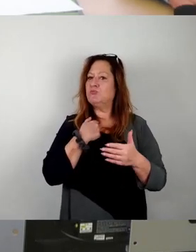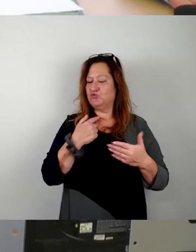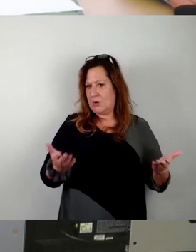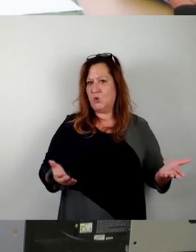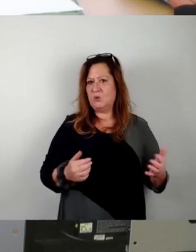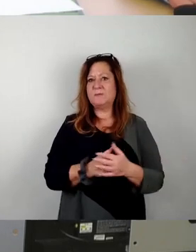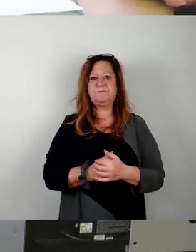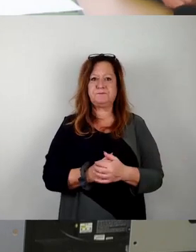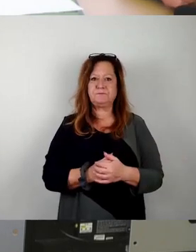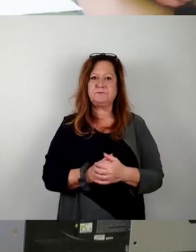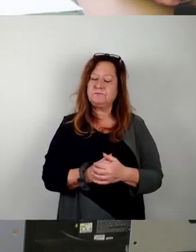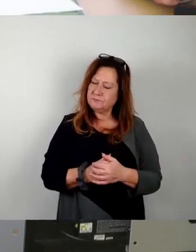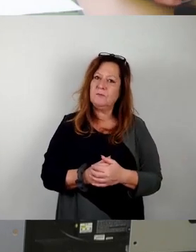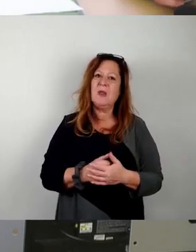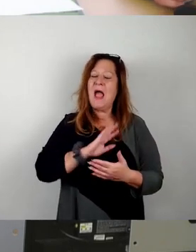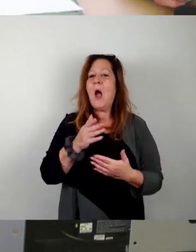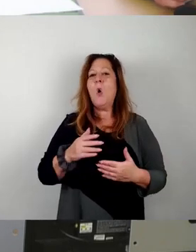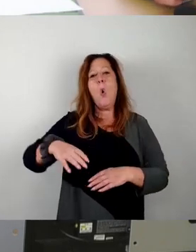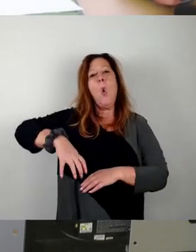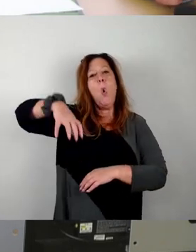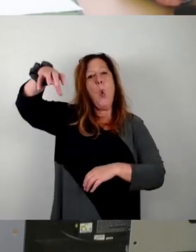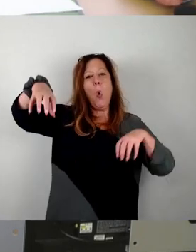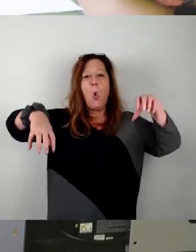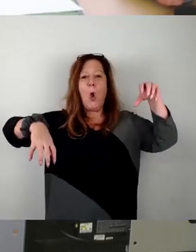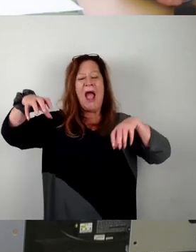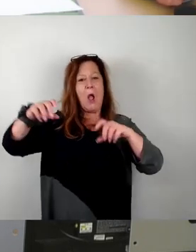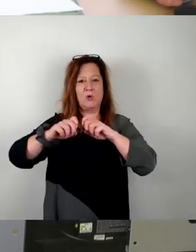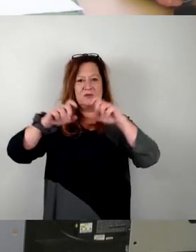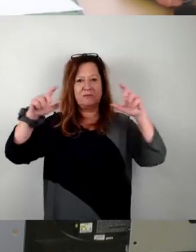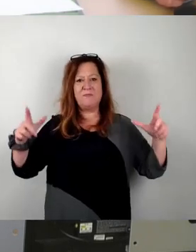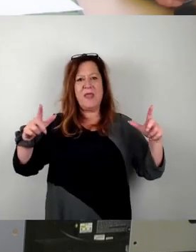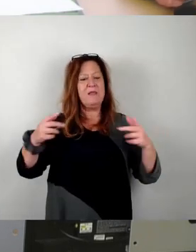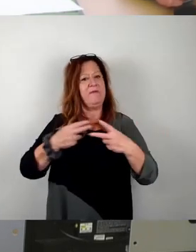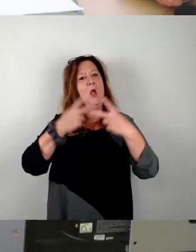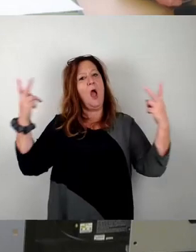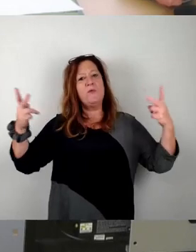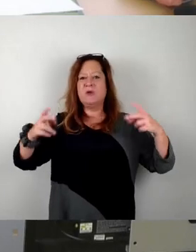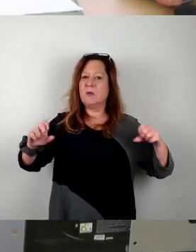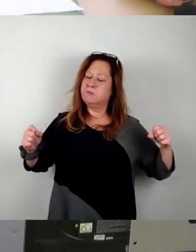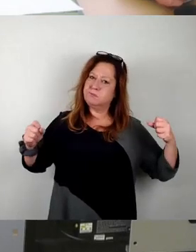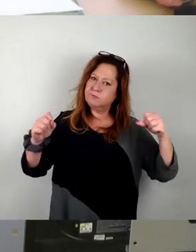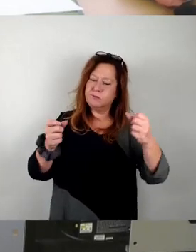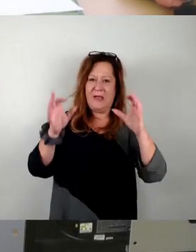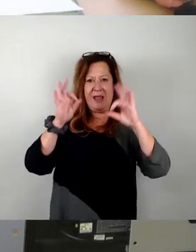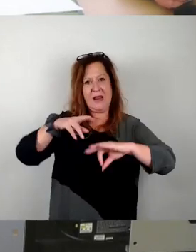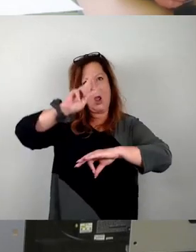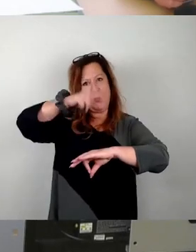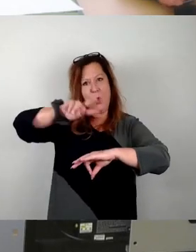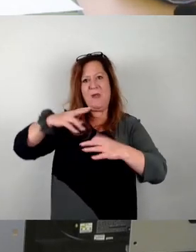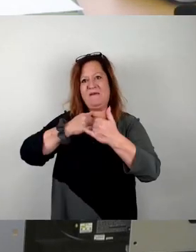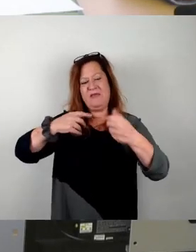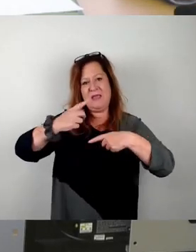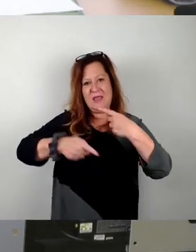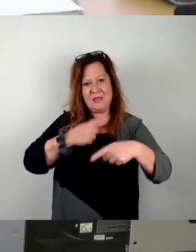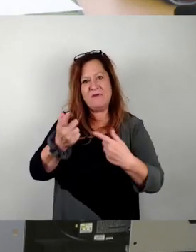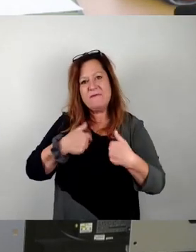man, nämlich auch mit diesem Hochhausleitbild, als engagierte Öffentlichkeit sehr genau beobachten müssen, was sich entwickelt. Wir haben die Verantwortung